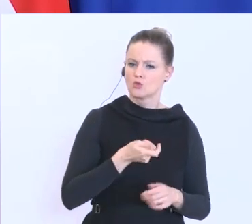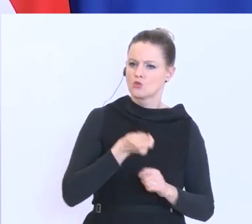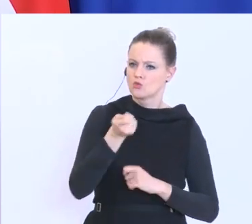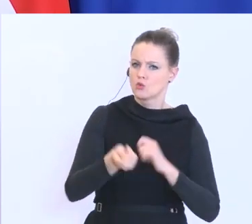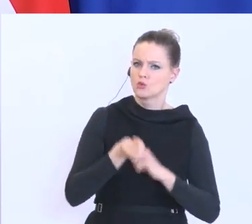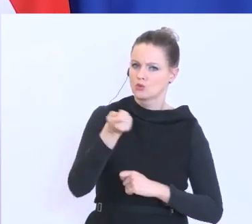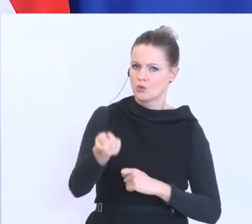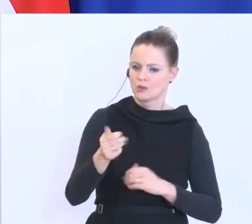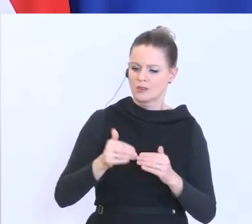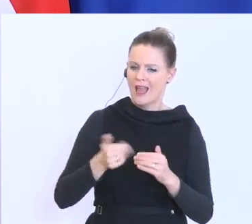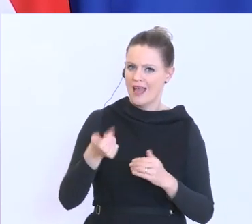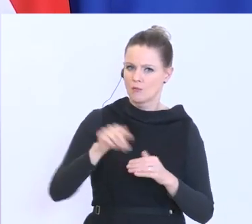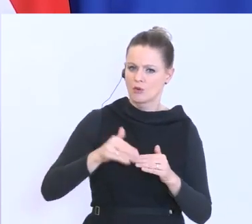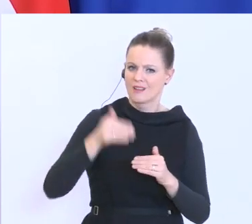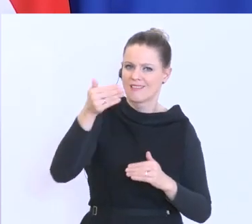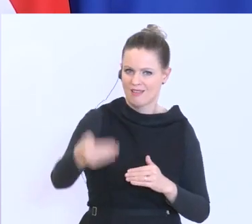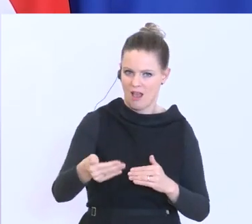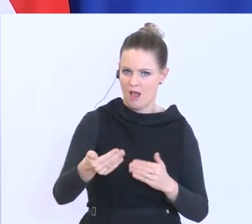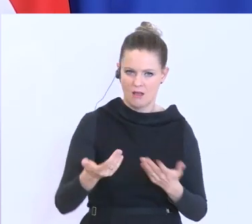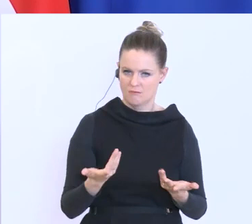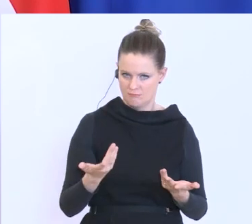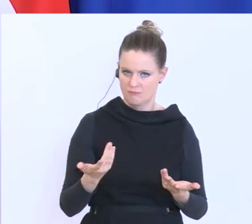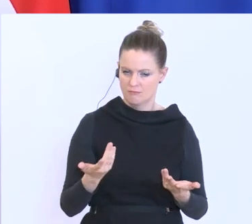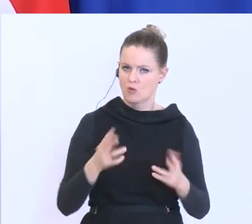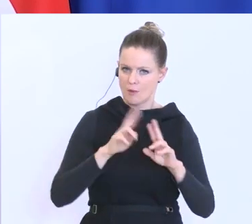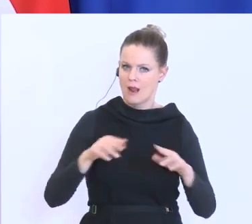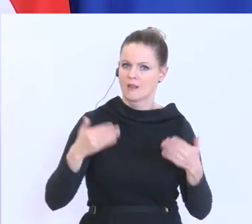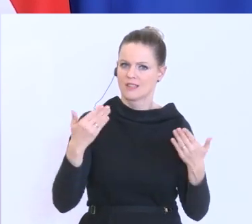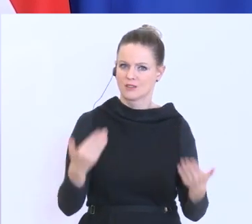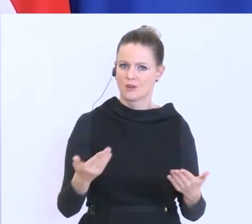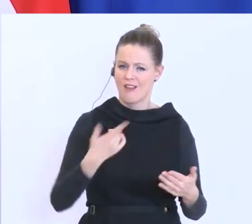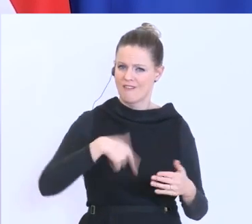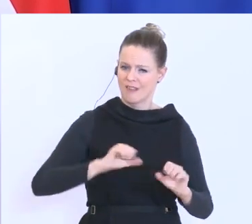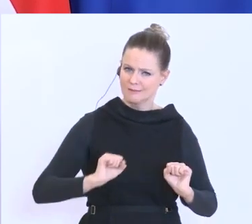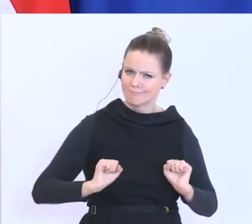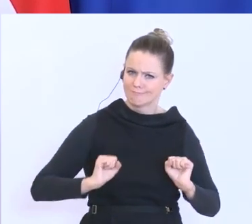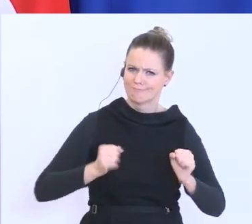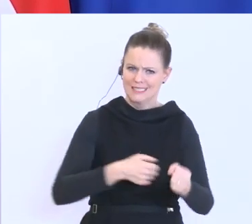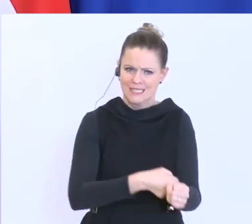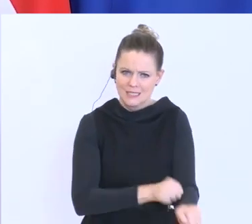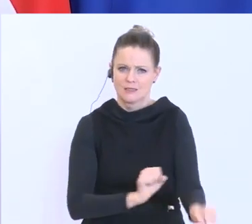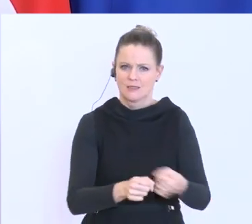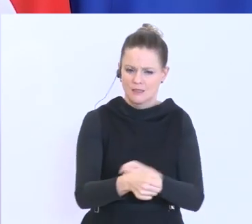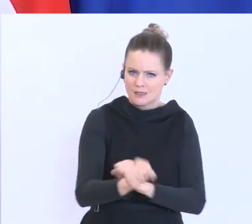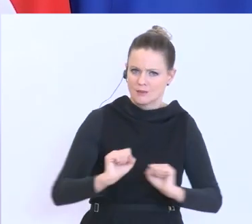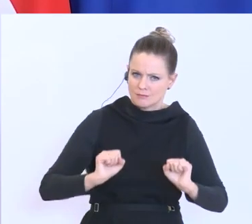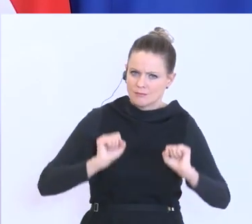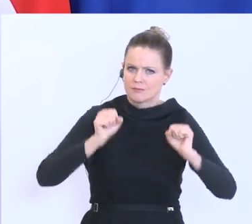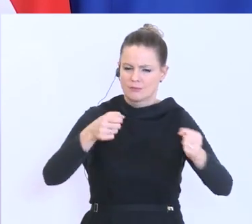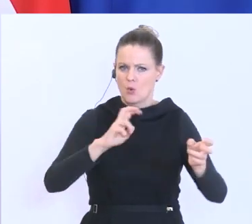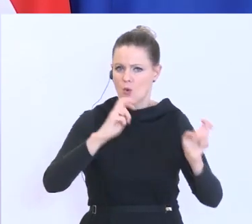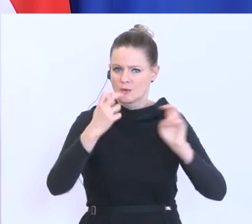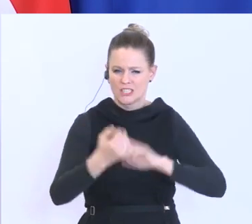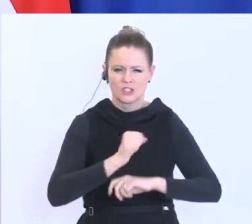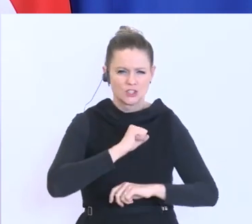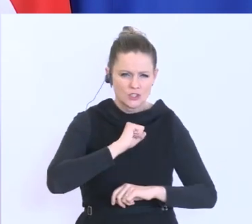Nachhinein ausbezahlt. Da sind wir mit vollem Kräfteeinsatz und mit vereinten Kräften am Umsetzen, dass